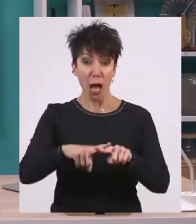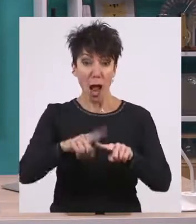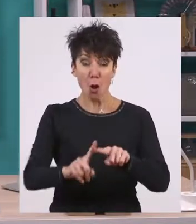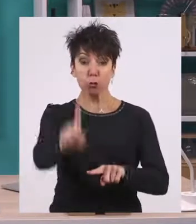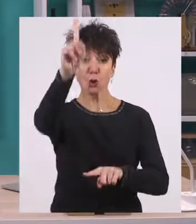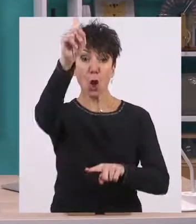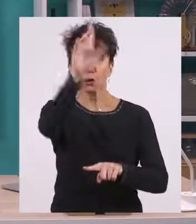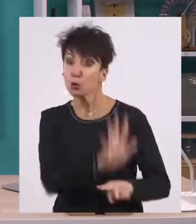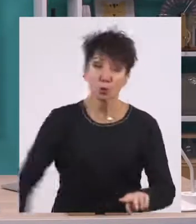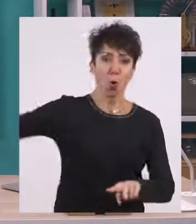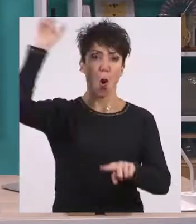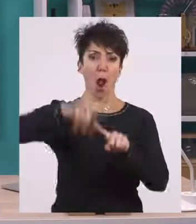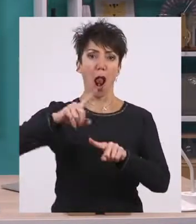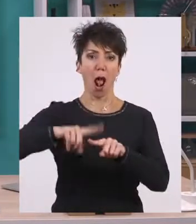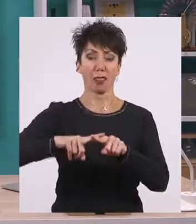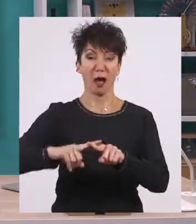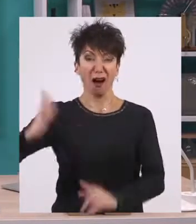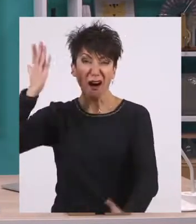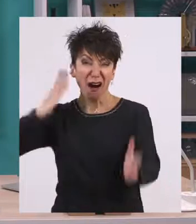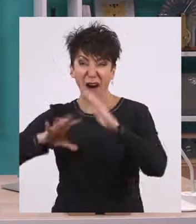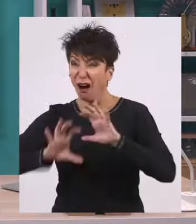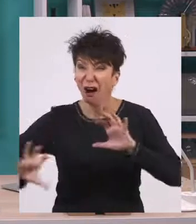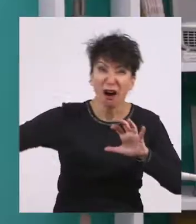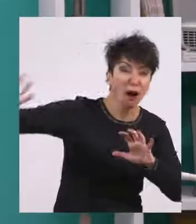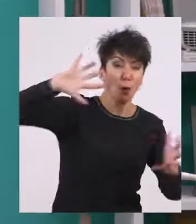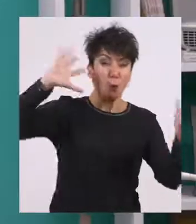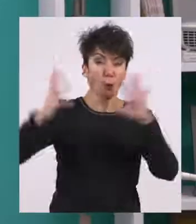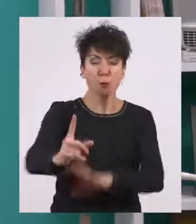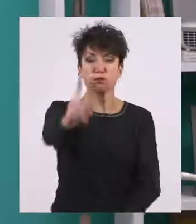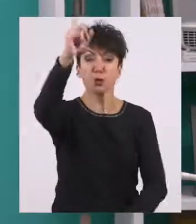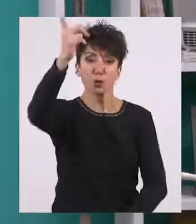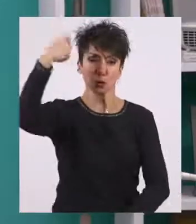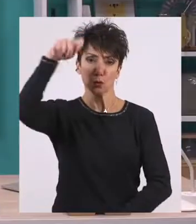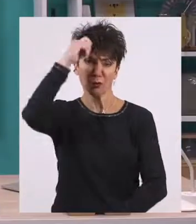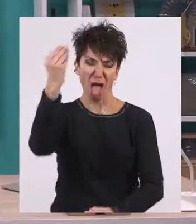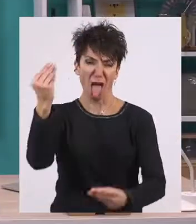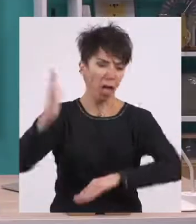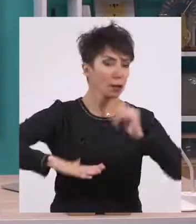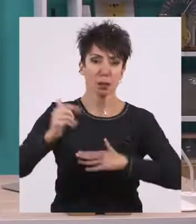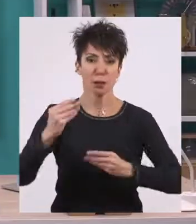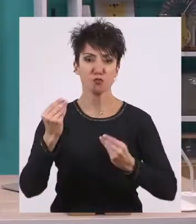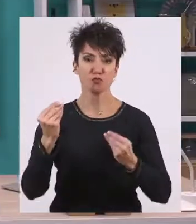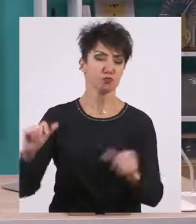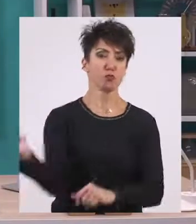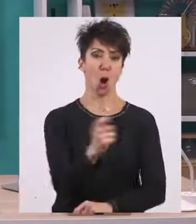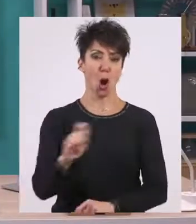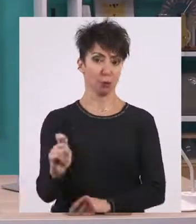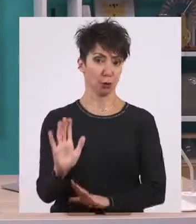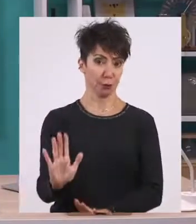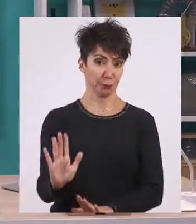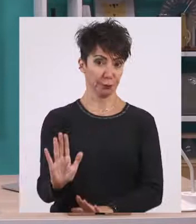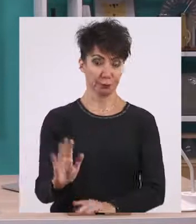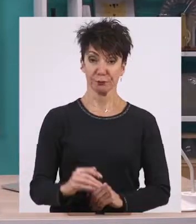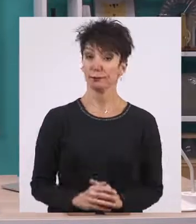αλλά σε όλο τον αρχαίο κόσμο. Μία άλλη πτυχή κάθε ζωής πόλης, κράτους και